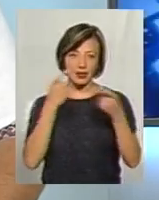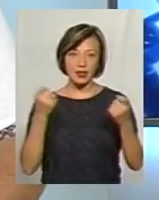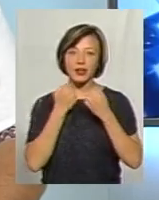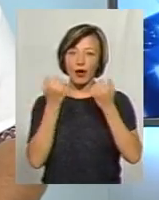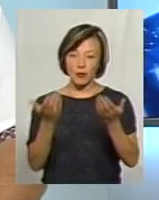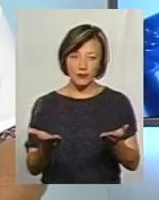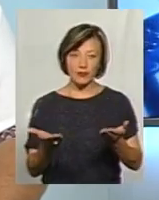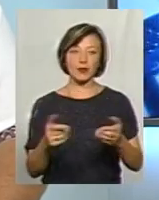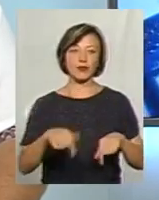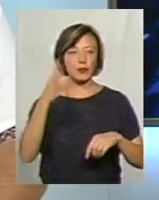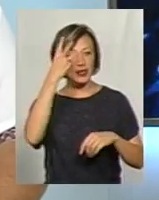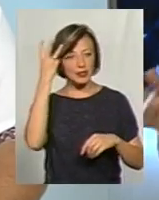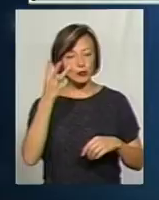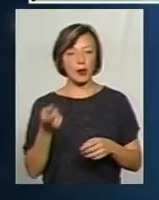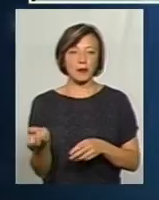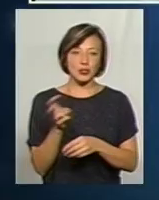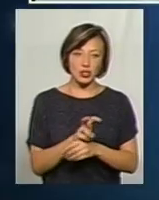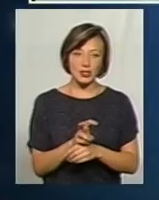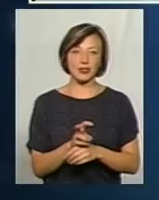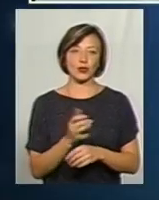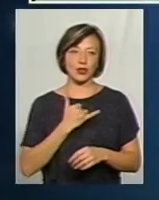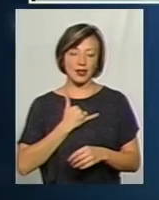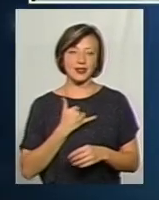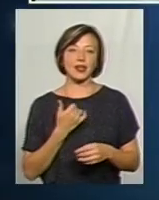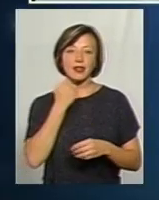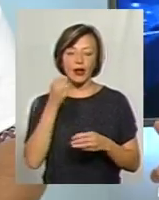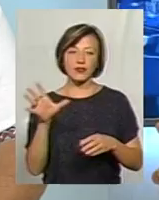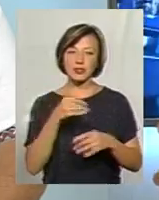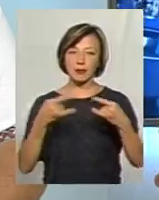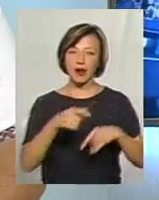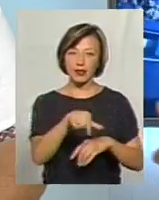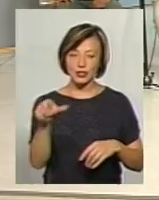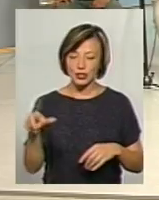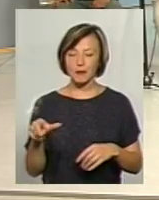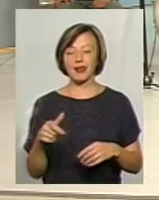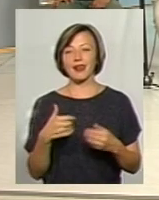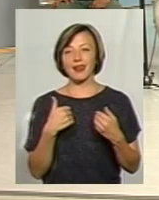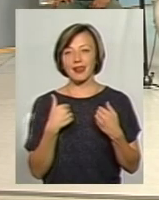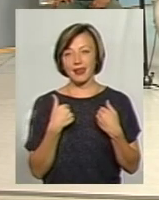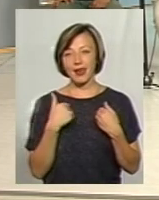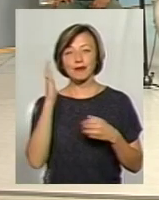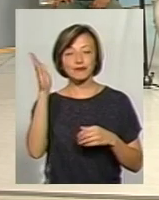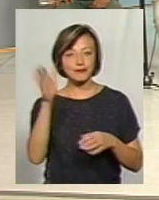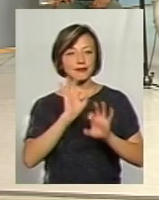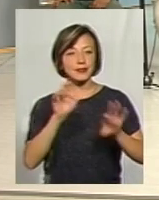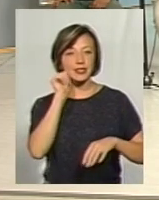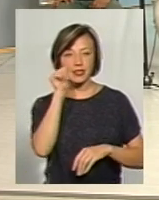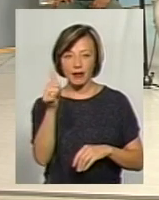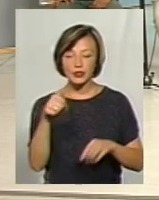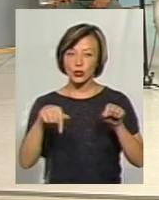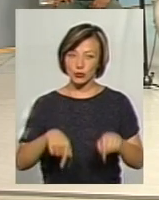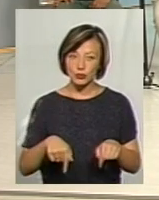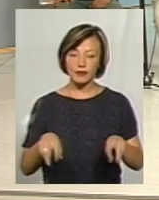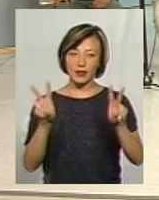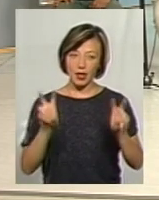І дякую нашим гостям у Хмельницькому, які прийшли, завітали до нас гості, дякую всім нашим глядачам. Я у вигляді анонсу проносую завтра у цій